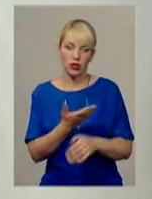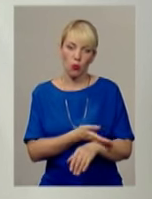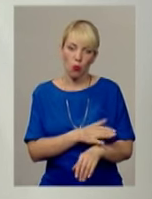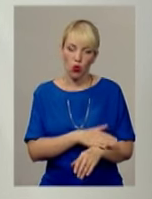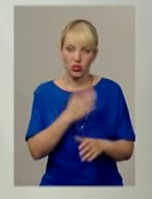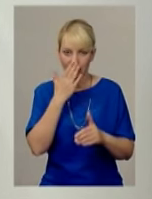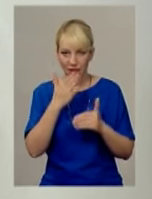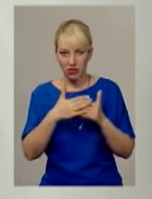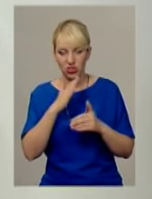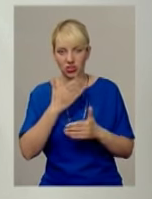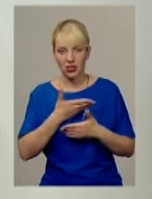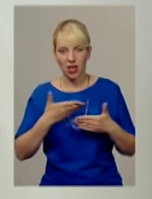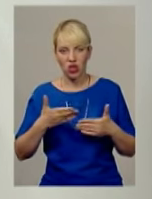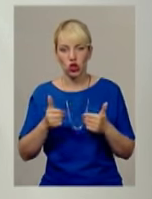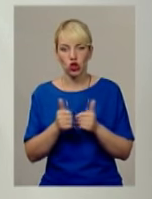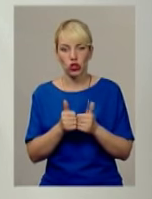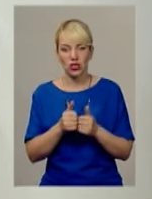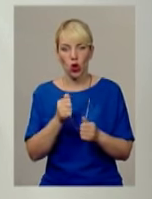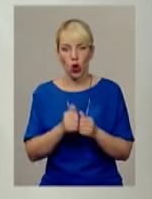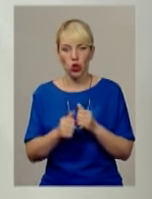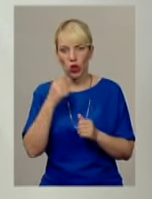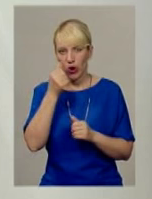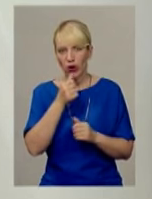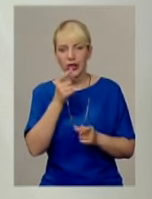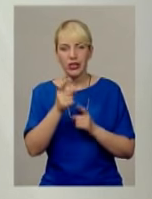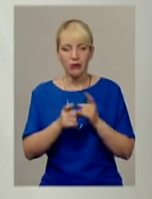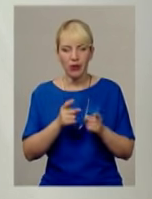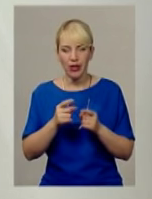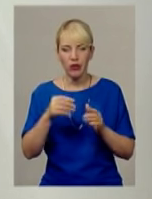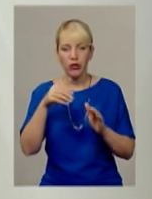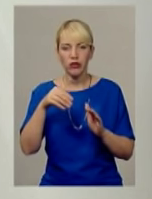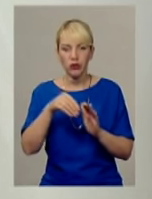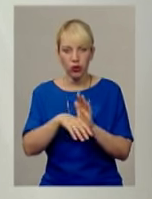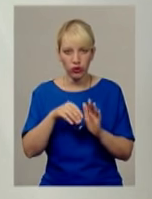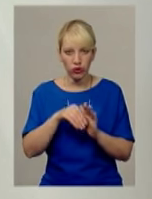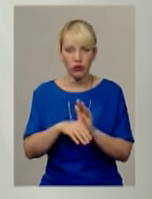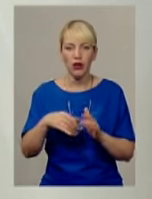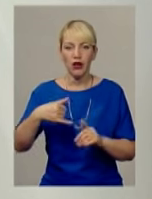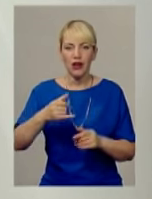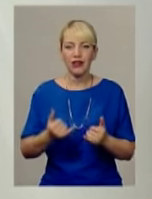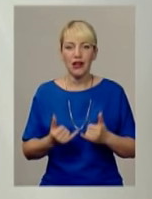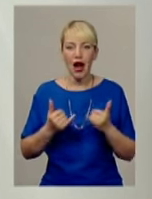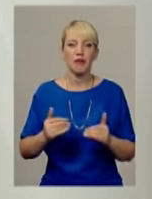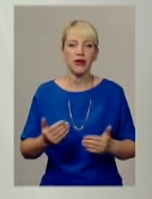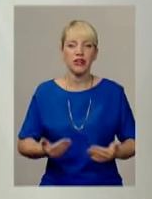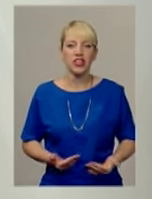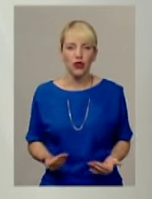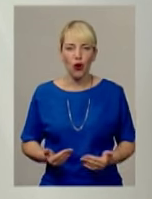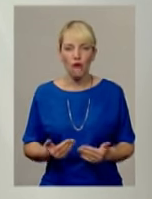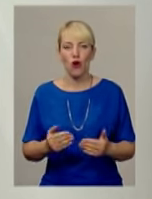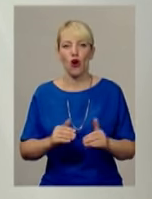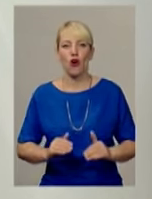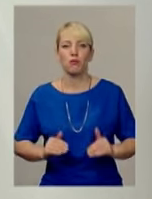найближчий сусід, кожного року змінює структуру споживчого кошику для підняття рівня, прожиткового рівня